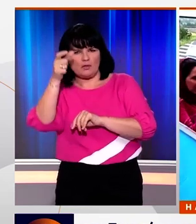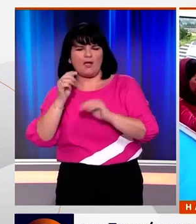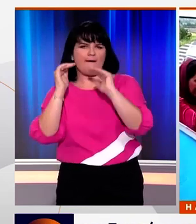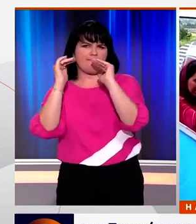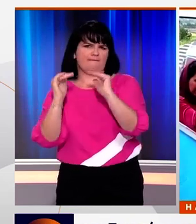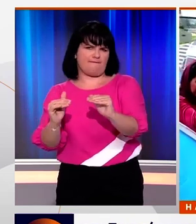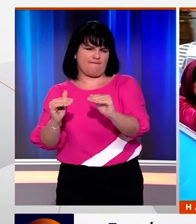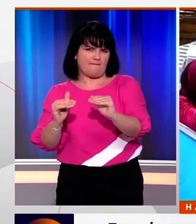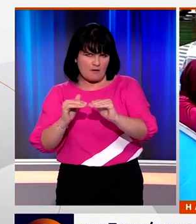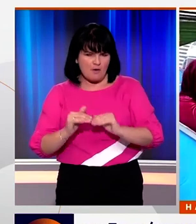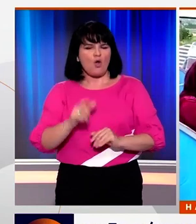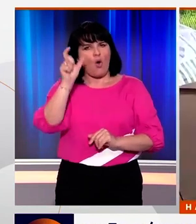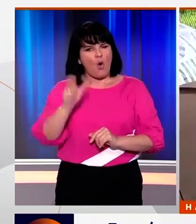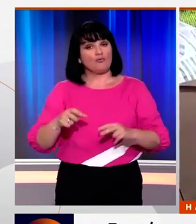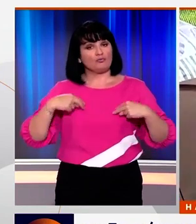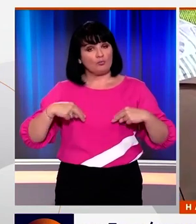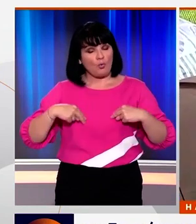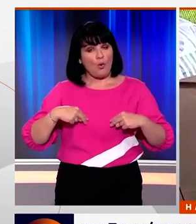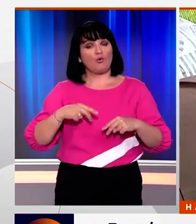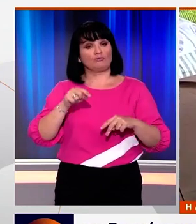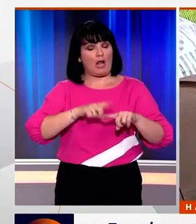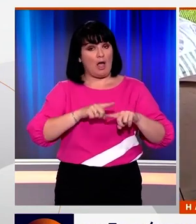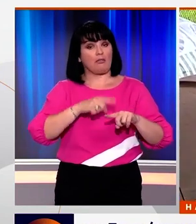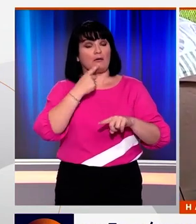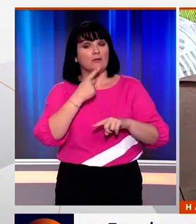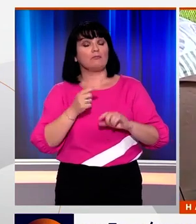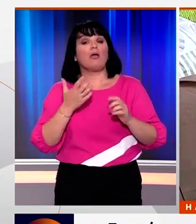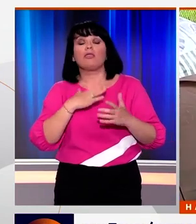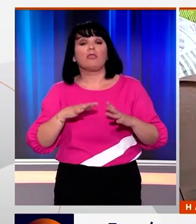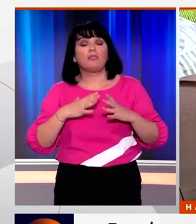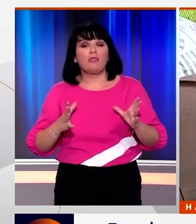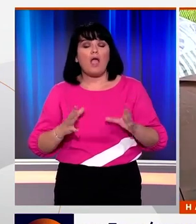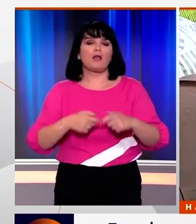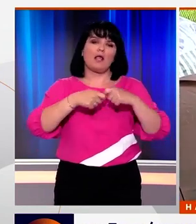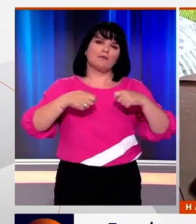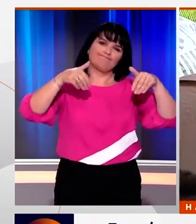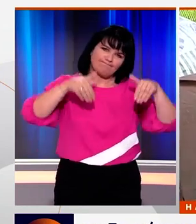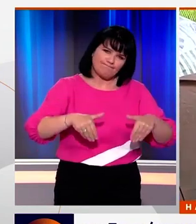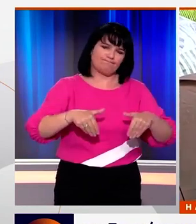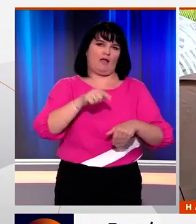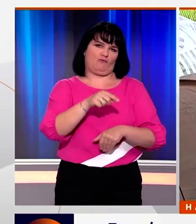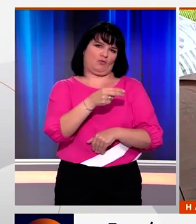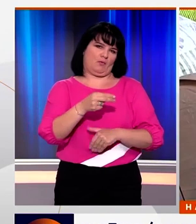σε ισχύ, πρόσθεσε ο κύριος Κουμουτσάκος και τόνισε ότι η Ελλάδα ζητεί την πλήρη εφαρμογή της.